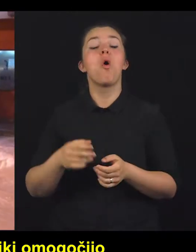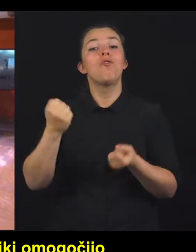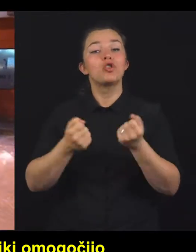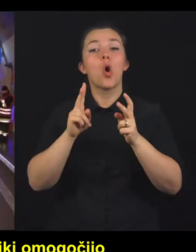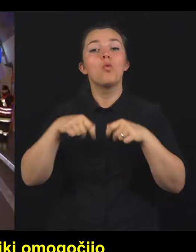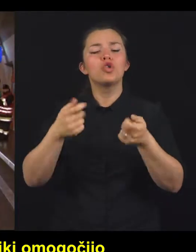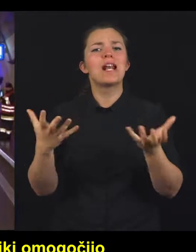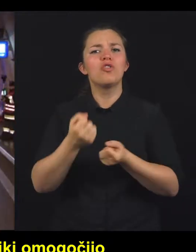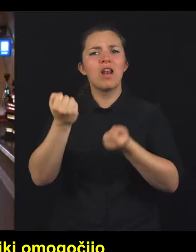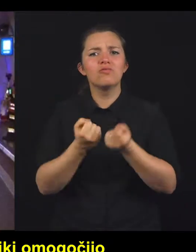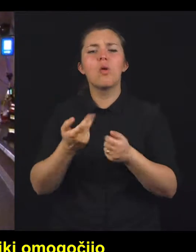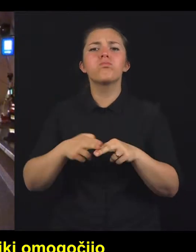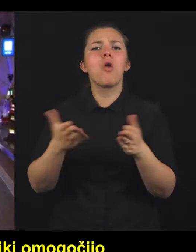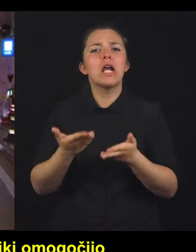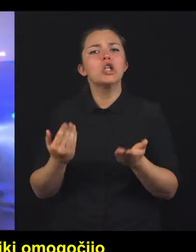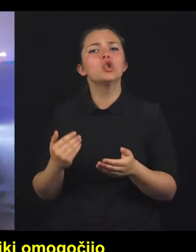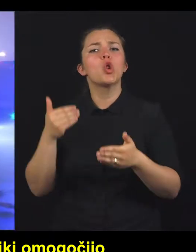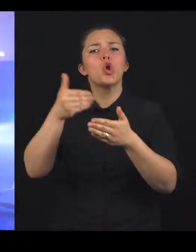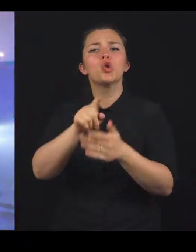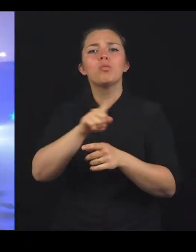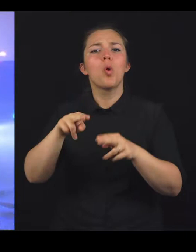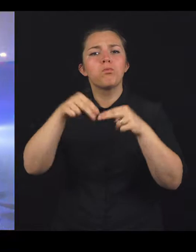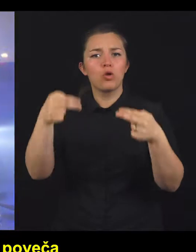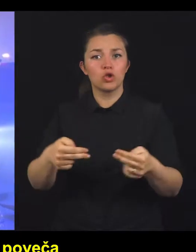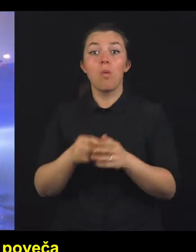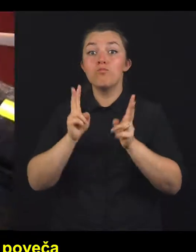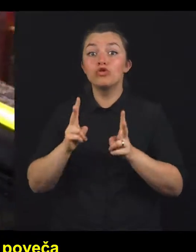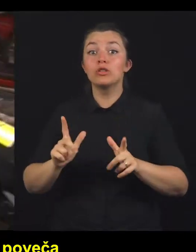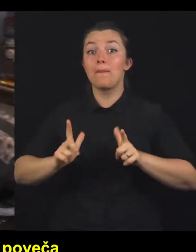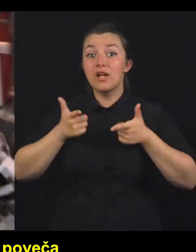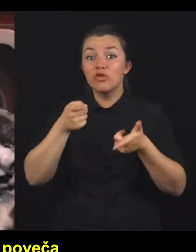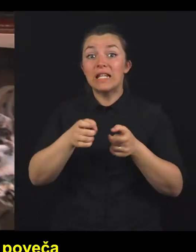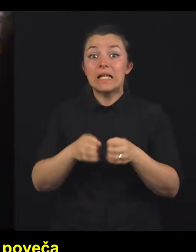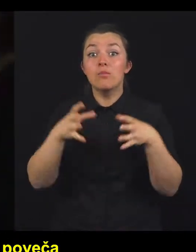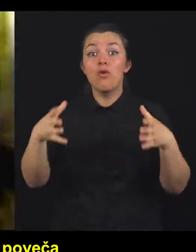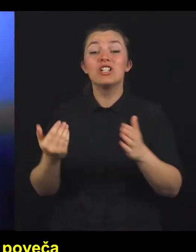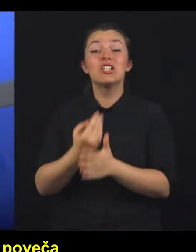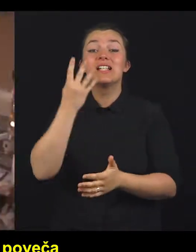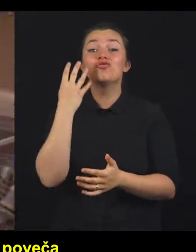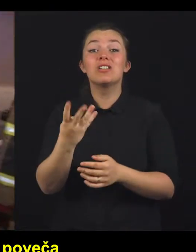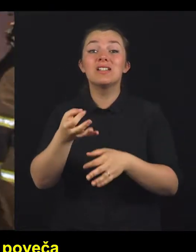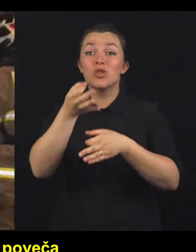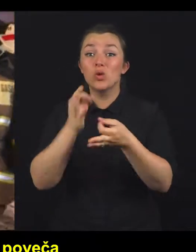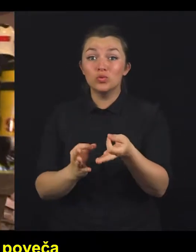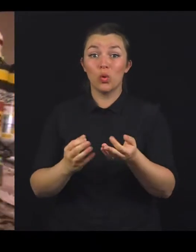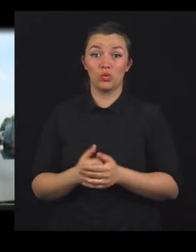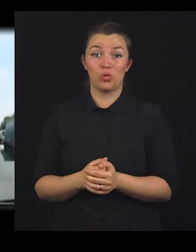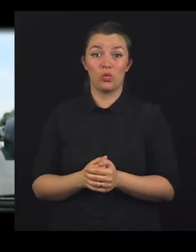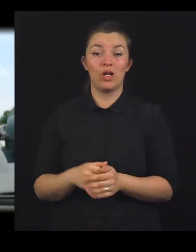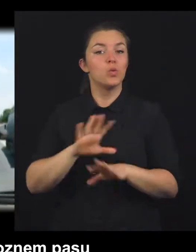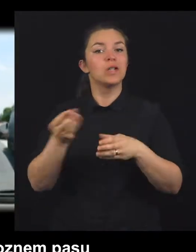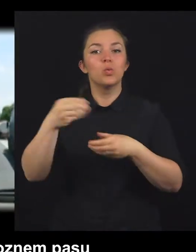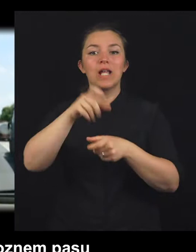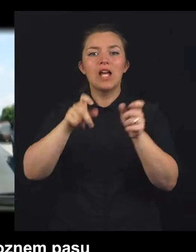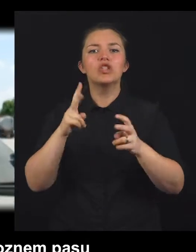reševalnim vozilom hitrejši dostop do ponesrečenjih. Možnost preživetja pa se poveča kar za 40 odstotkov.